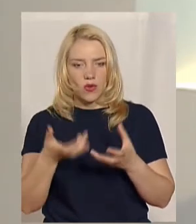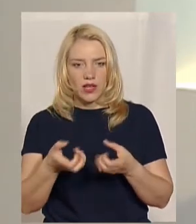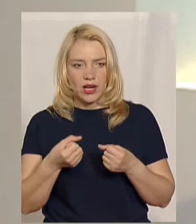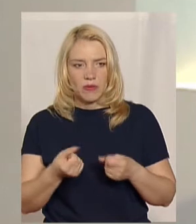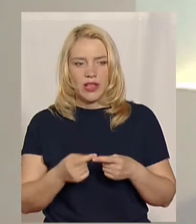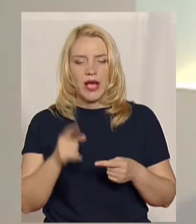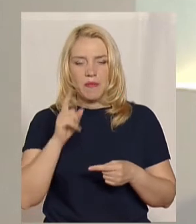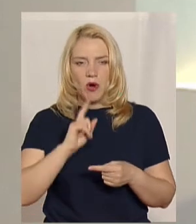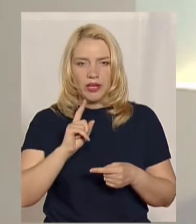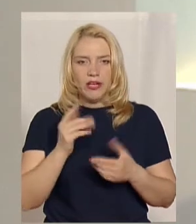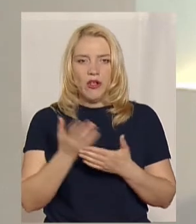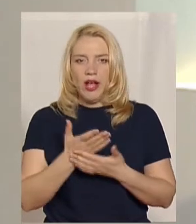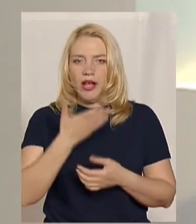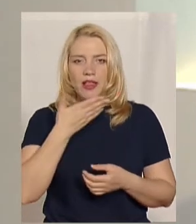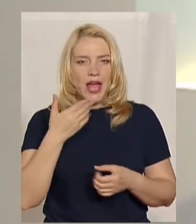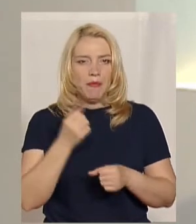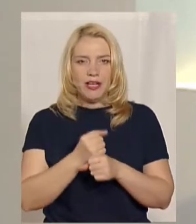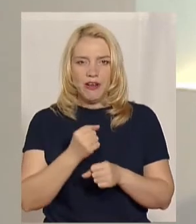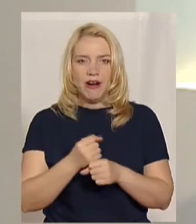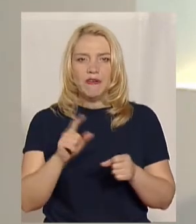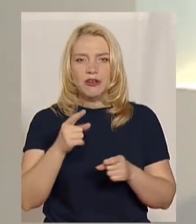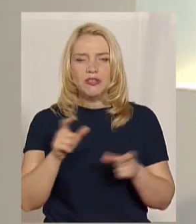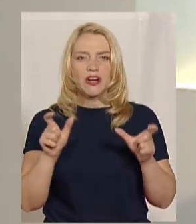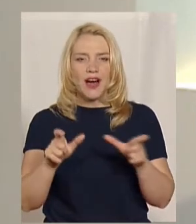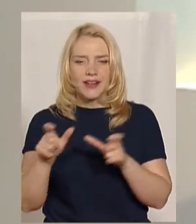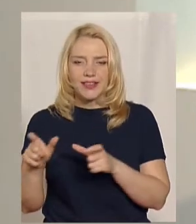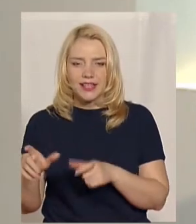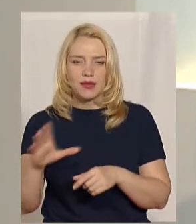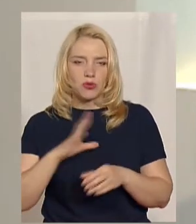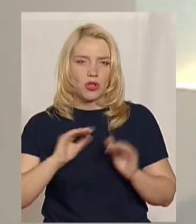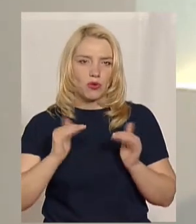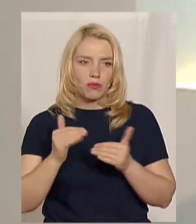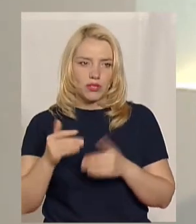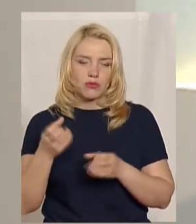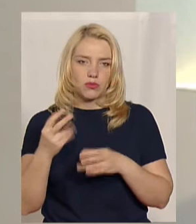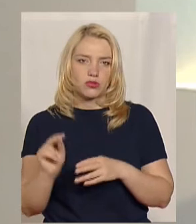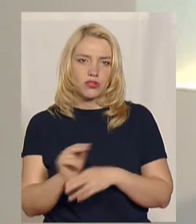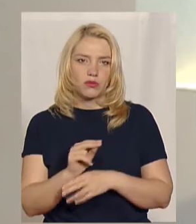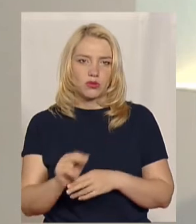працював через карантинні обмеження, ремонтували його. Послухаємо його коментар.